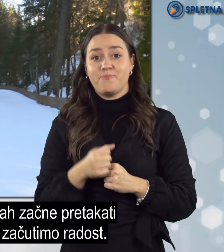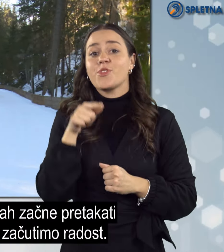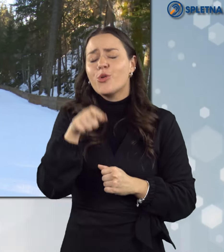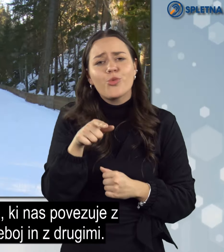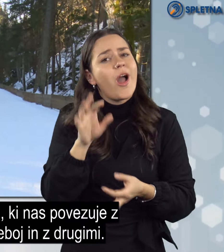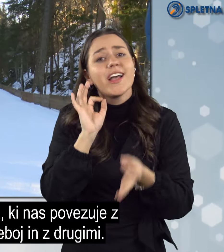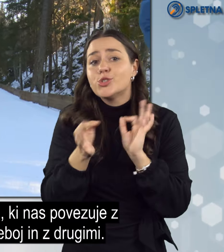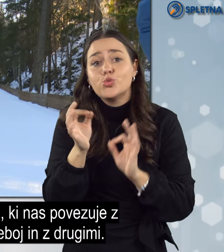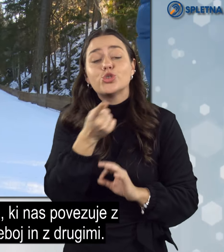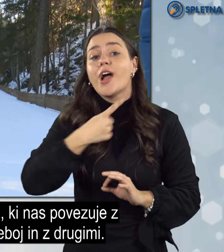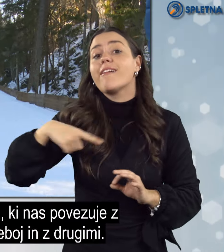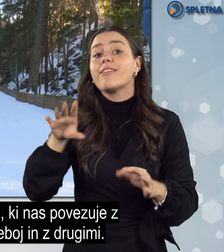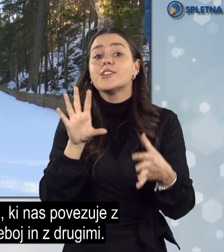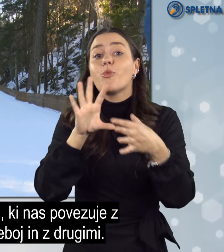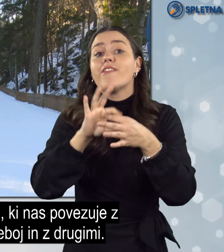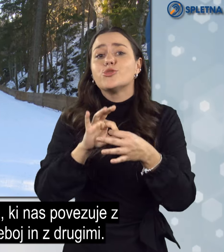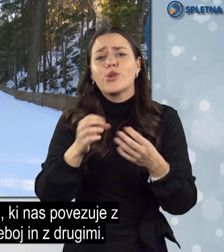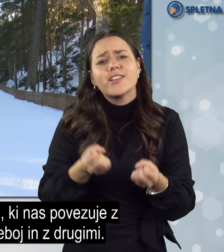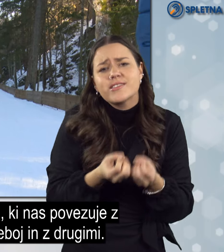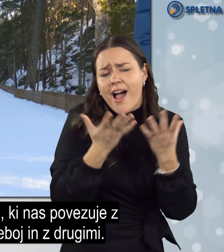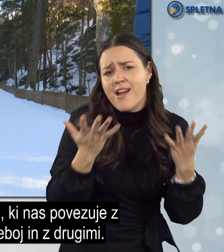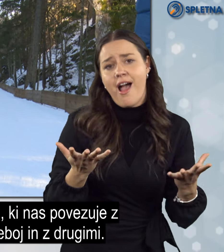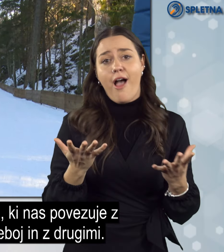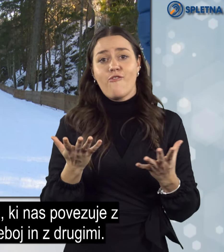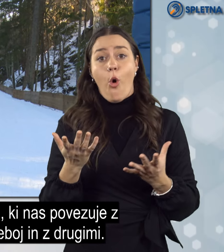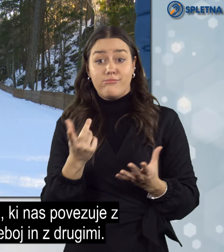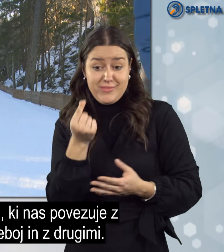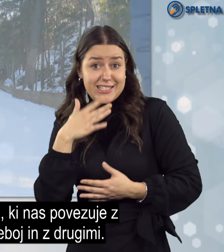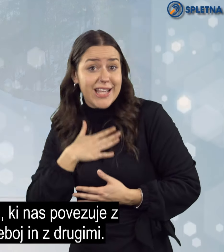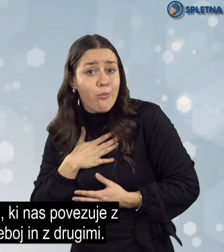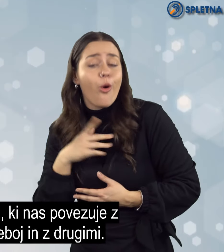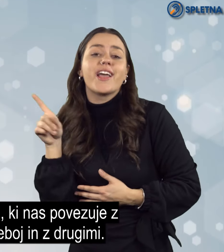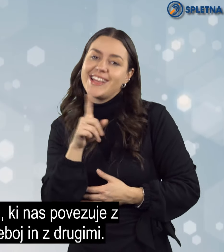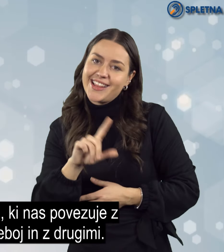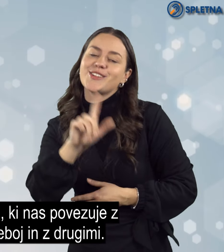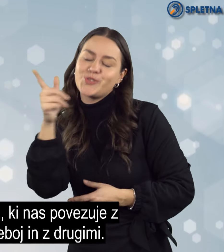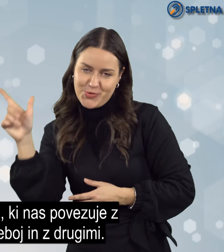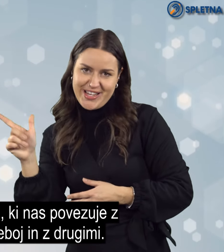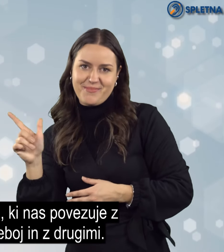To je izkušnja, ki nas povezuje z naravo, seboj in z drugimi.